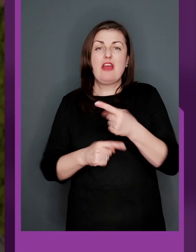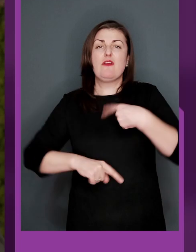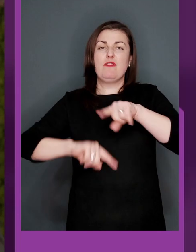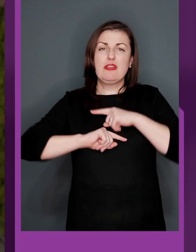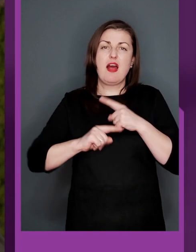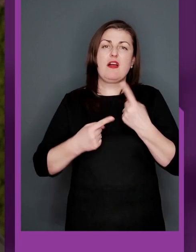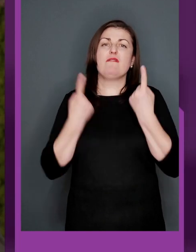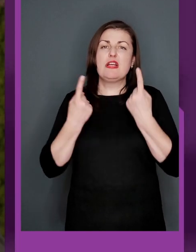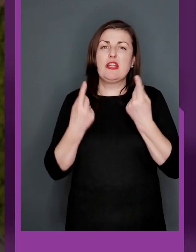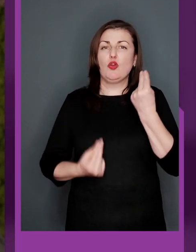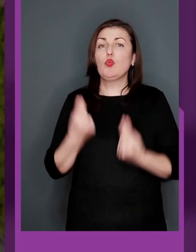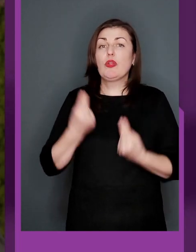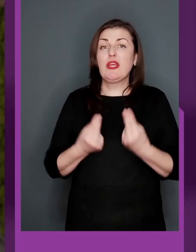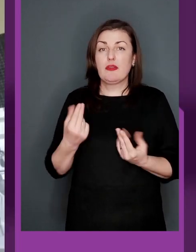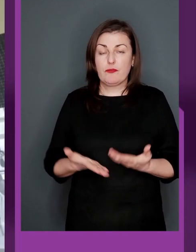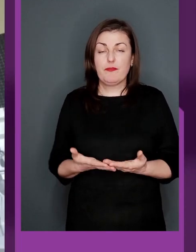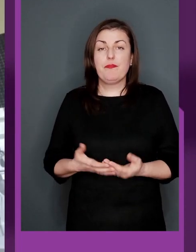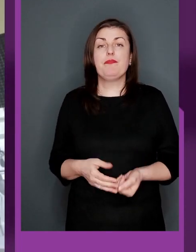фіналах великих турнірів.